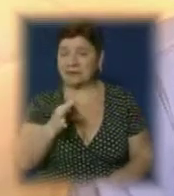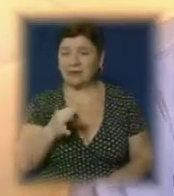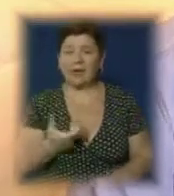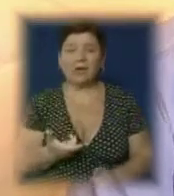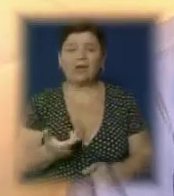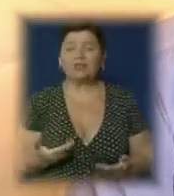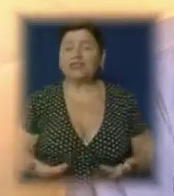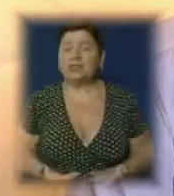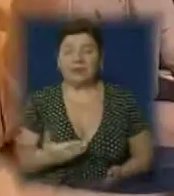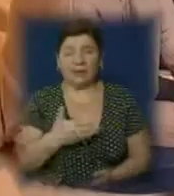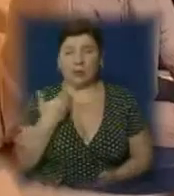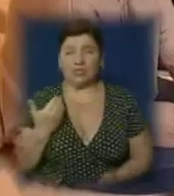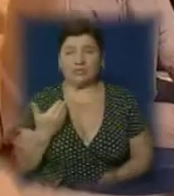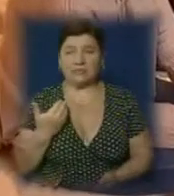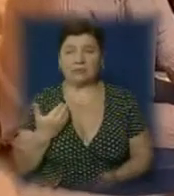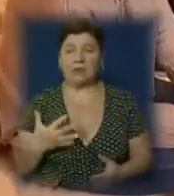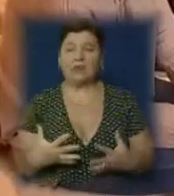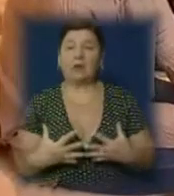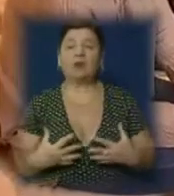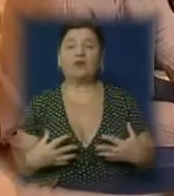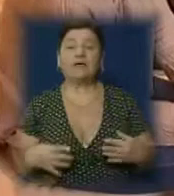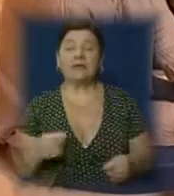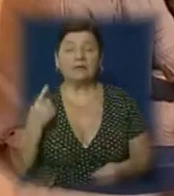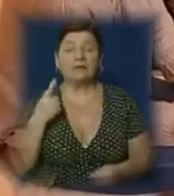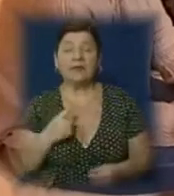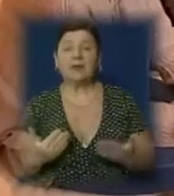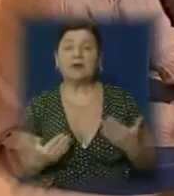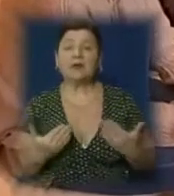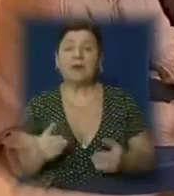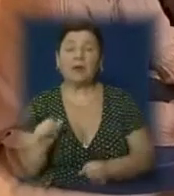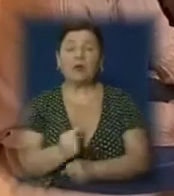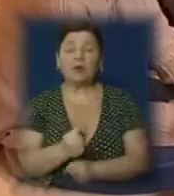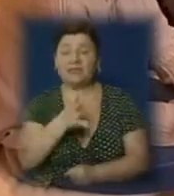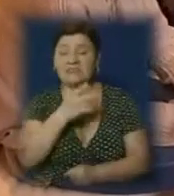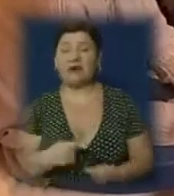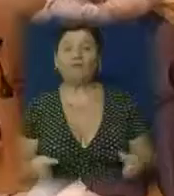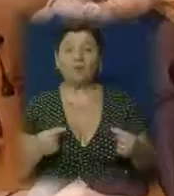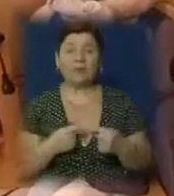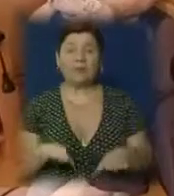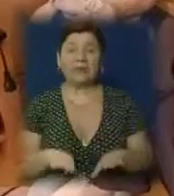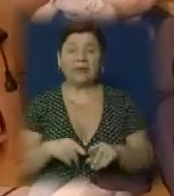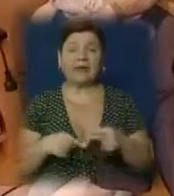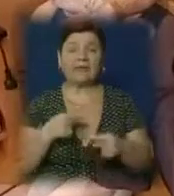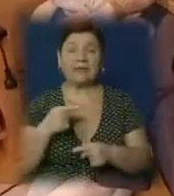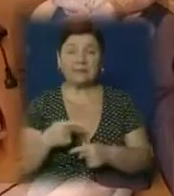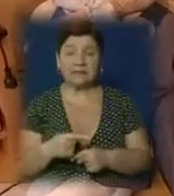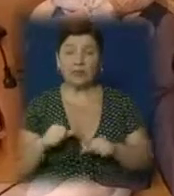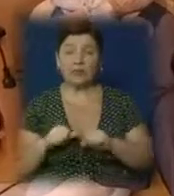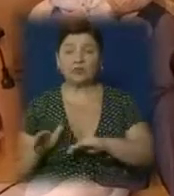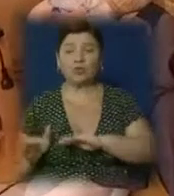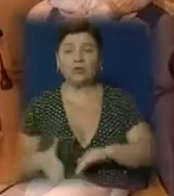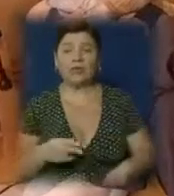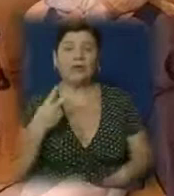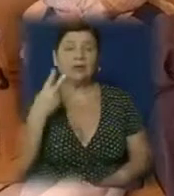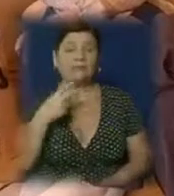жити не хочеться. Родина переконана, якби із хворобою почали боротися вчасно, таких наслідків можна було б уникнути. Та